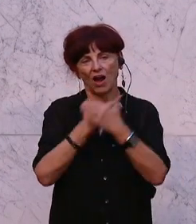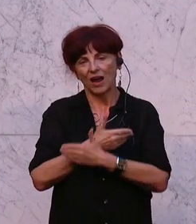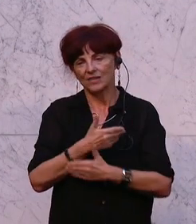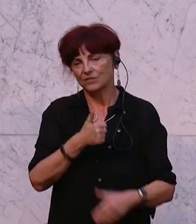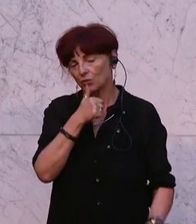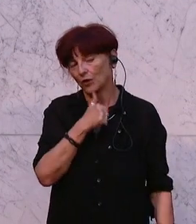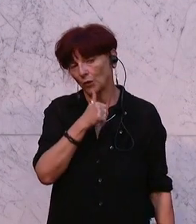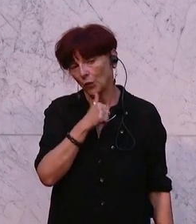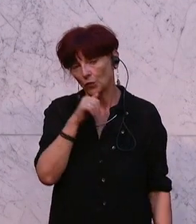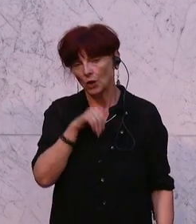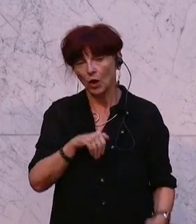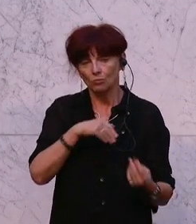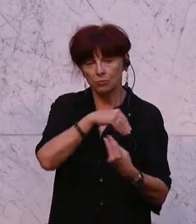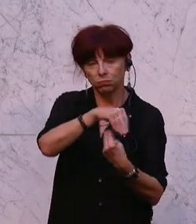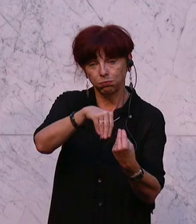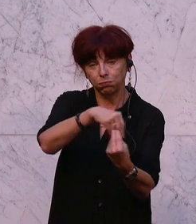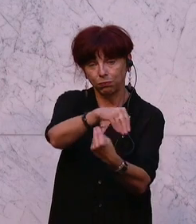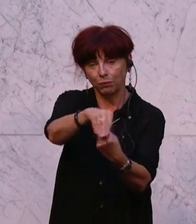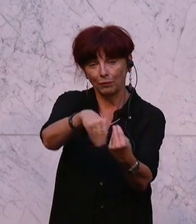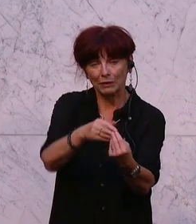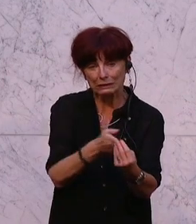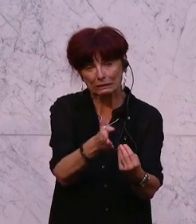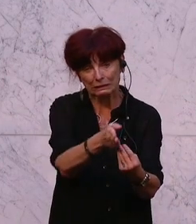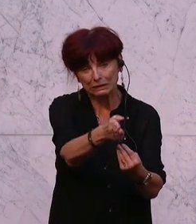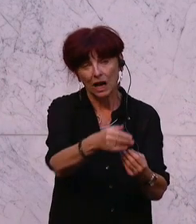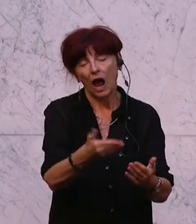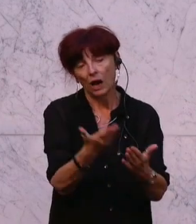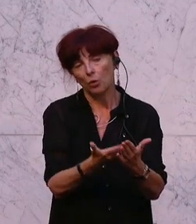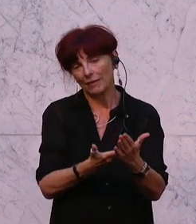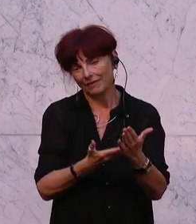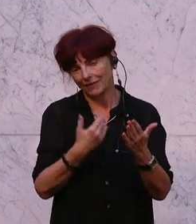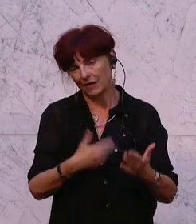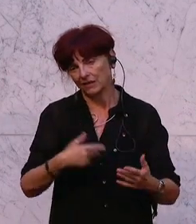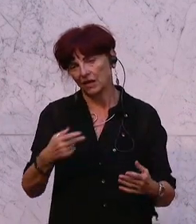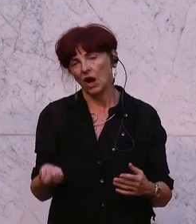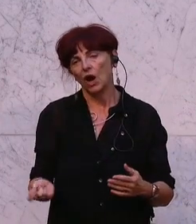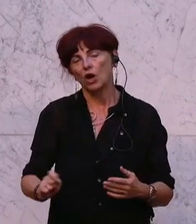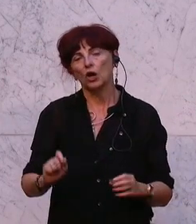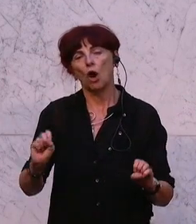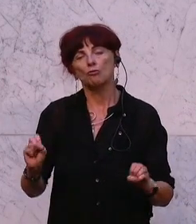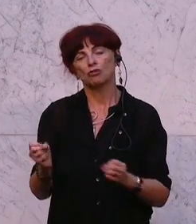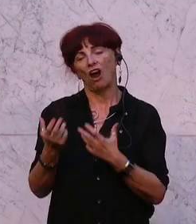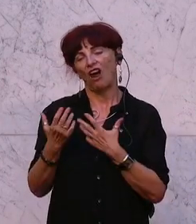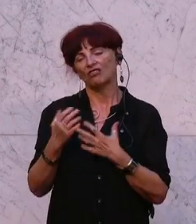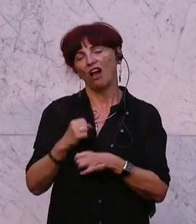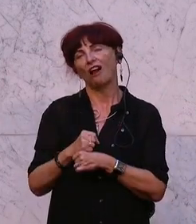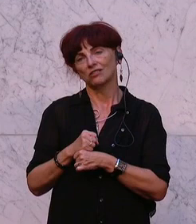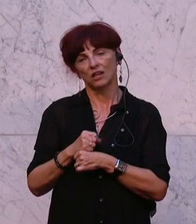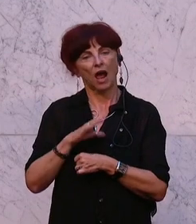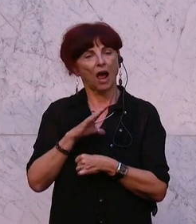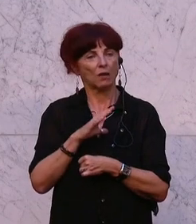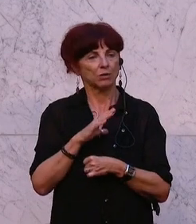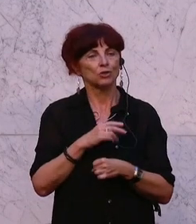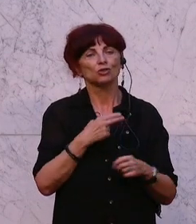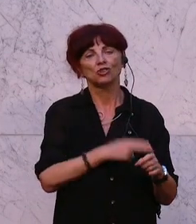Kreuz argumentieren muss, um irgendetwas Positives zu finden und den Erhalt der Kaufkraft argumentiert, wo die Staatsfinanzen im Argen liegen. Meine